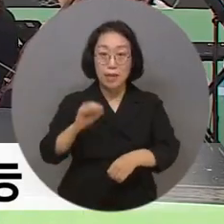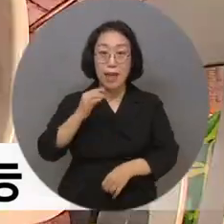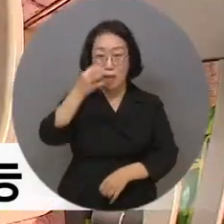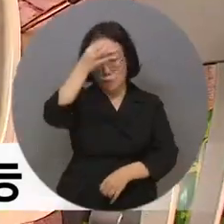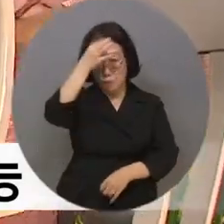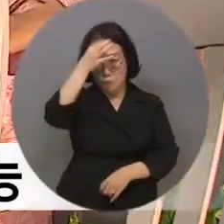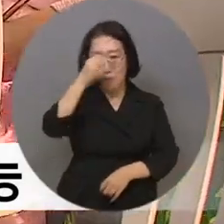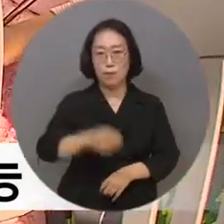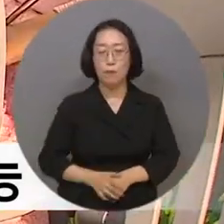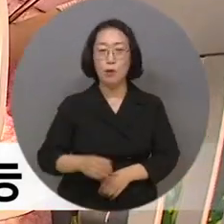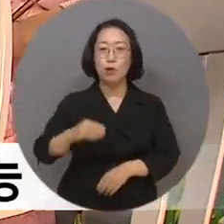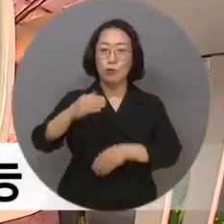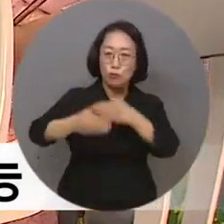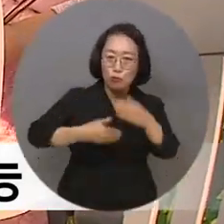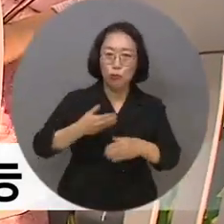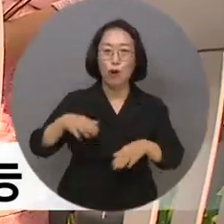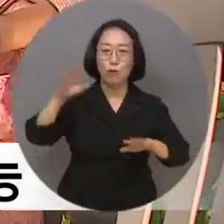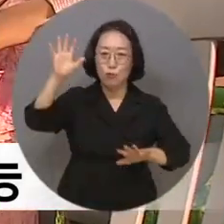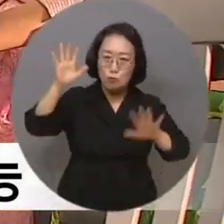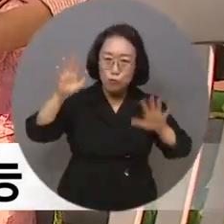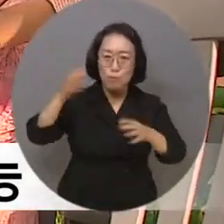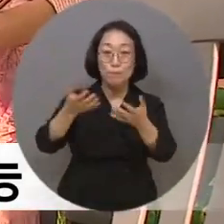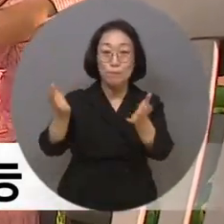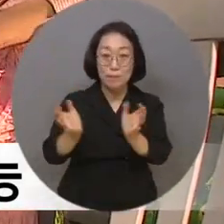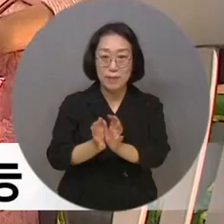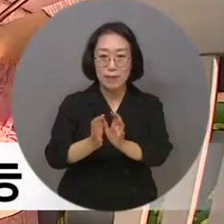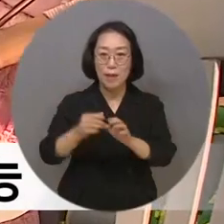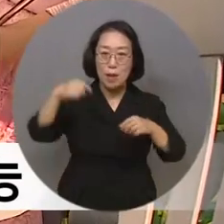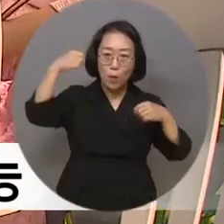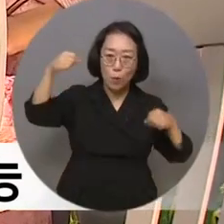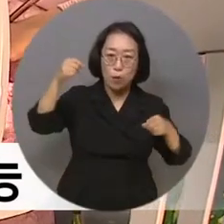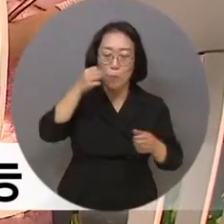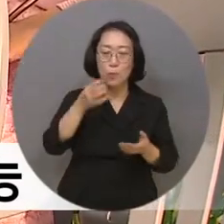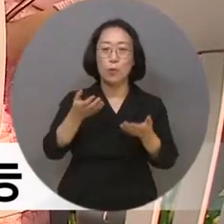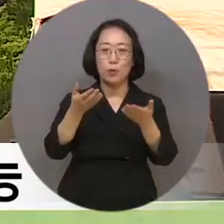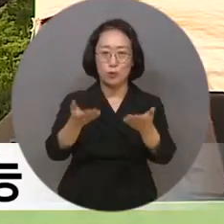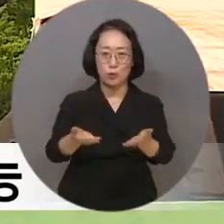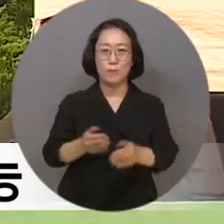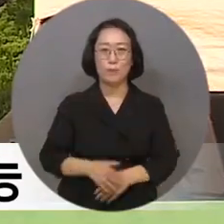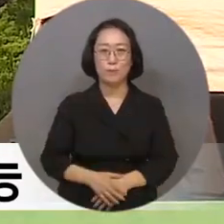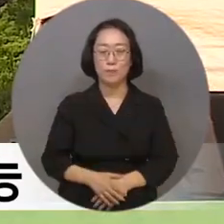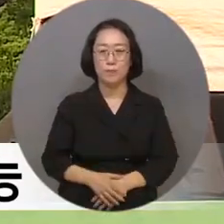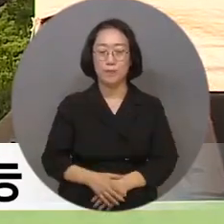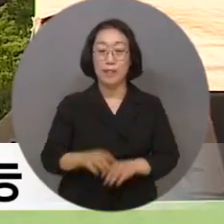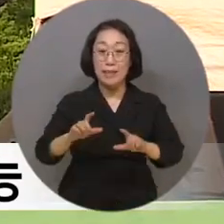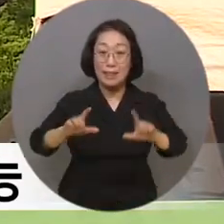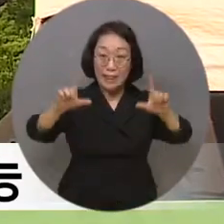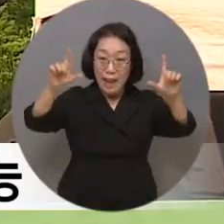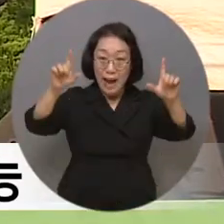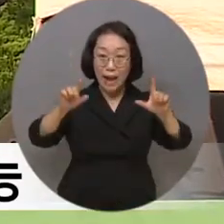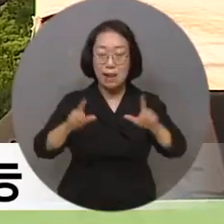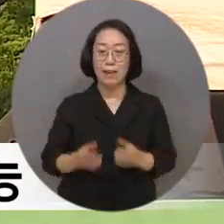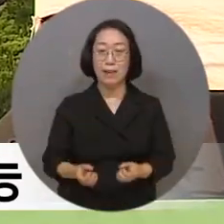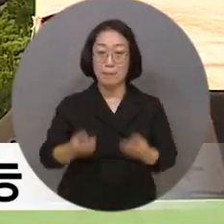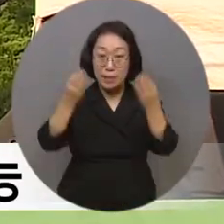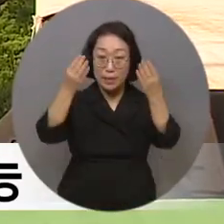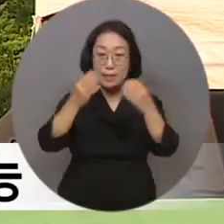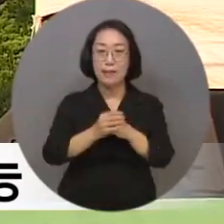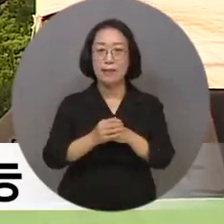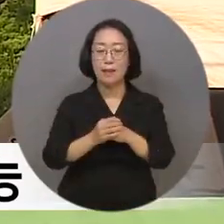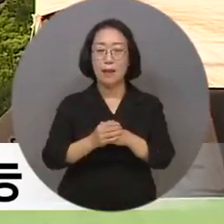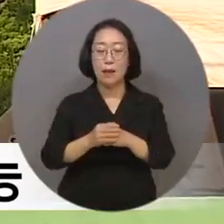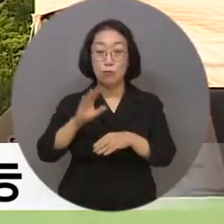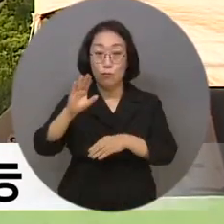에스텔러, 수어 댄스팀 에스보이즈 등이 다채로운 무대를 선보였습니다. 이날 열린 개막 콘서트는 추후에